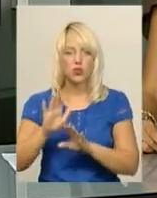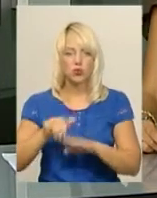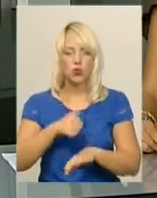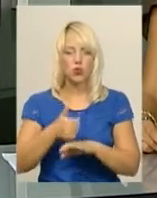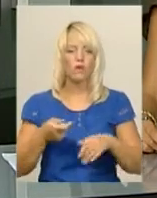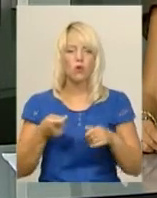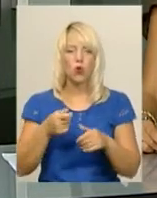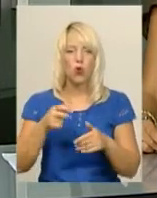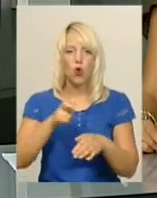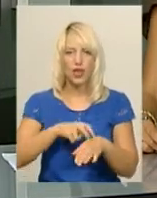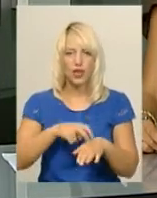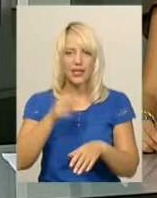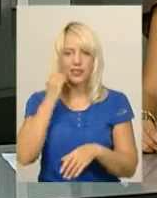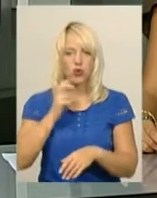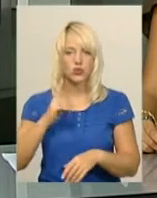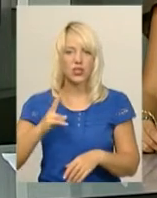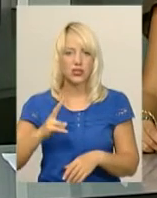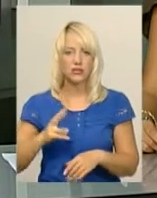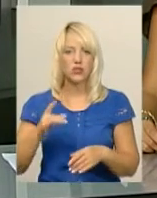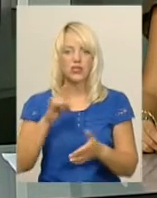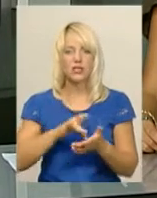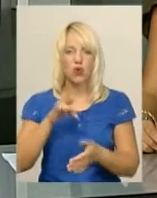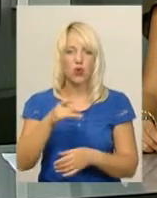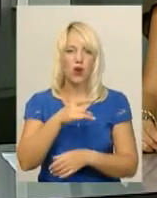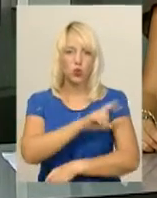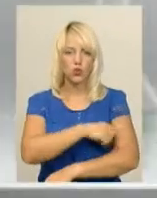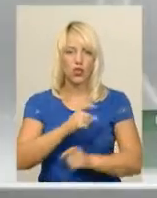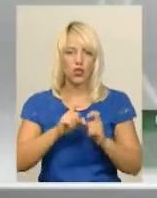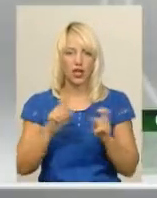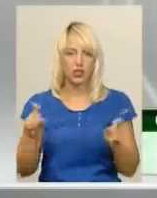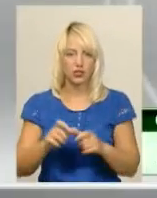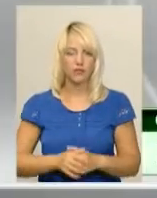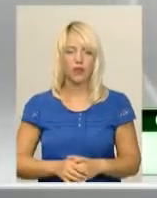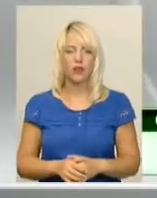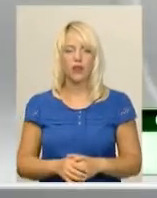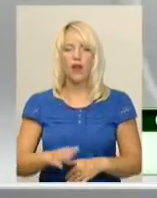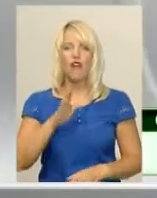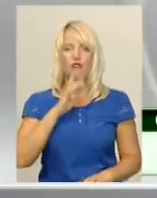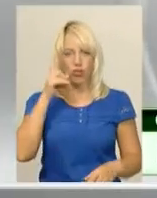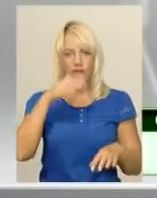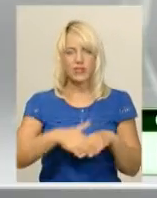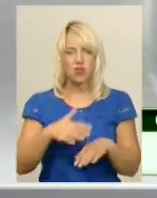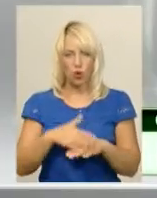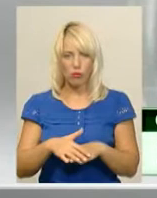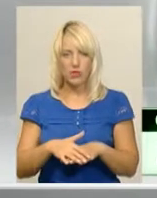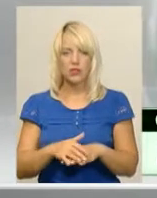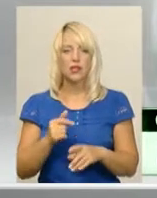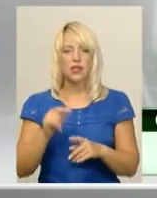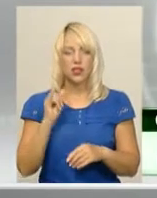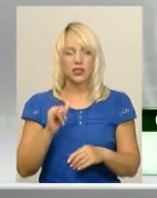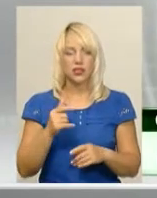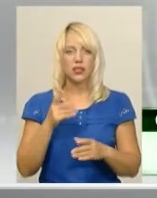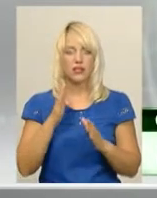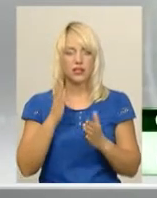Старокостянтинівської центральної районної лікарні Сергій Чисаков. Вона у свідомості. В свідомості там є тільки